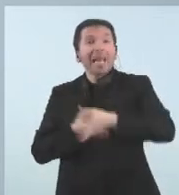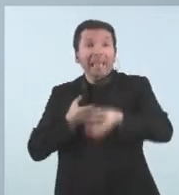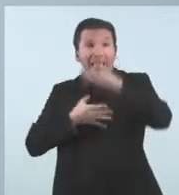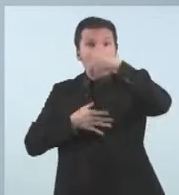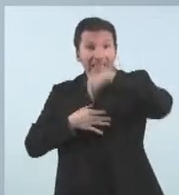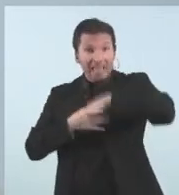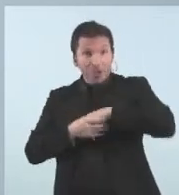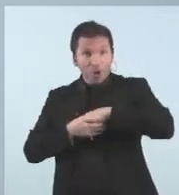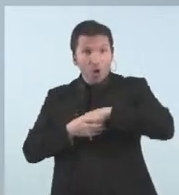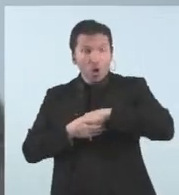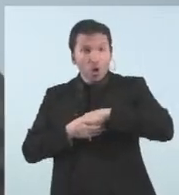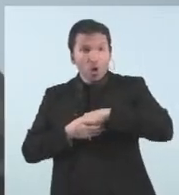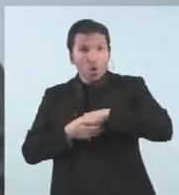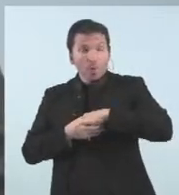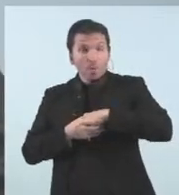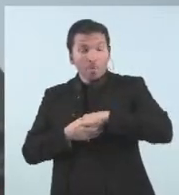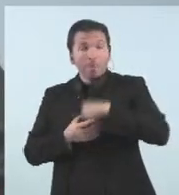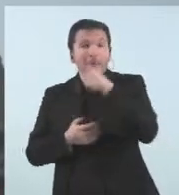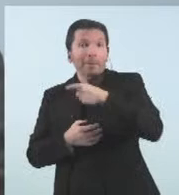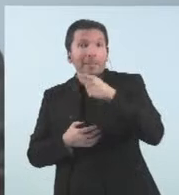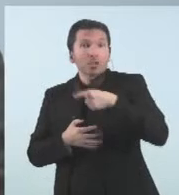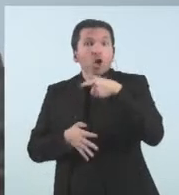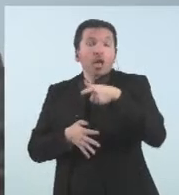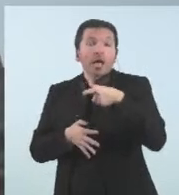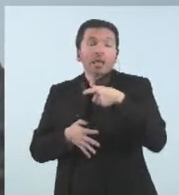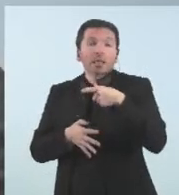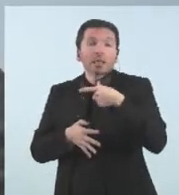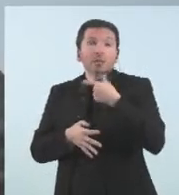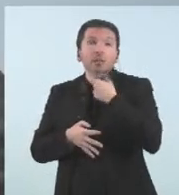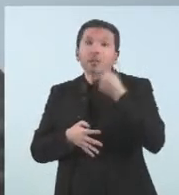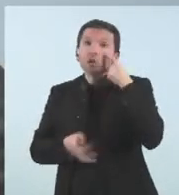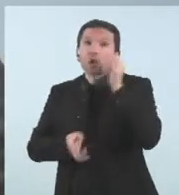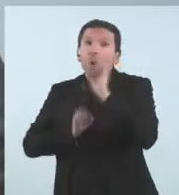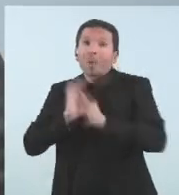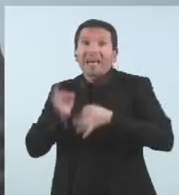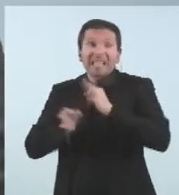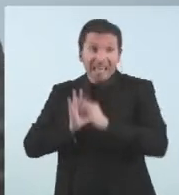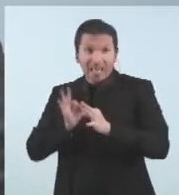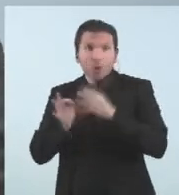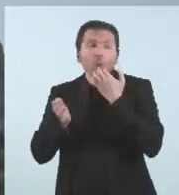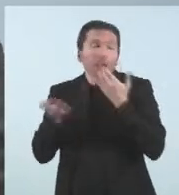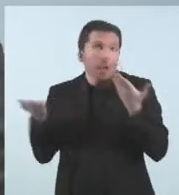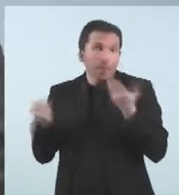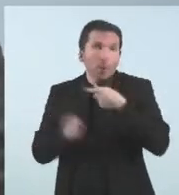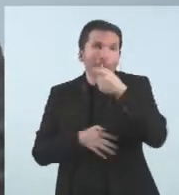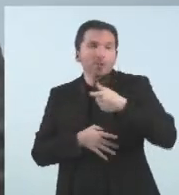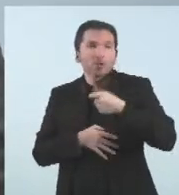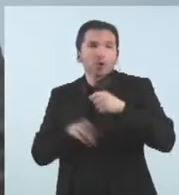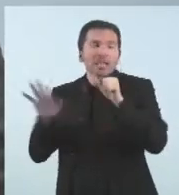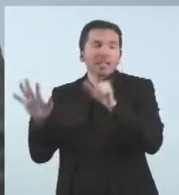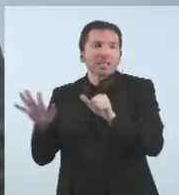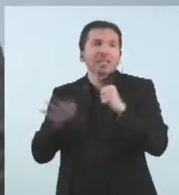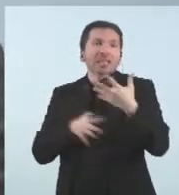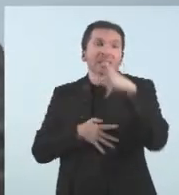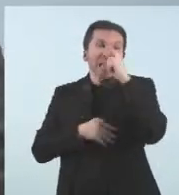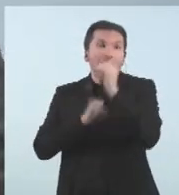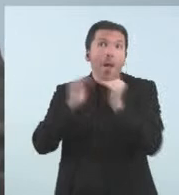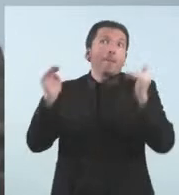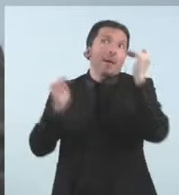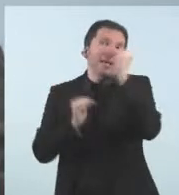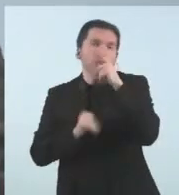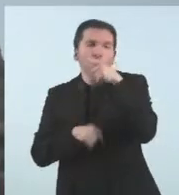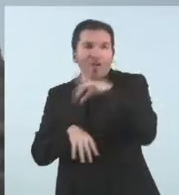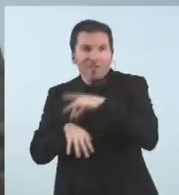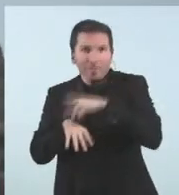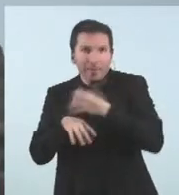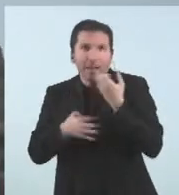doncs, tots aquells que presenten factors de risc, és a dir, que són majors de 65 anys, que tenen alguna patologia que es fragilitza, com pot ser la diabetes,